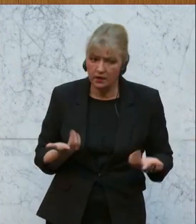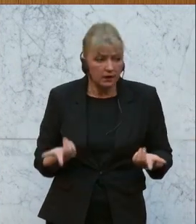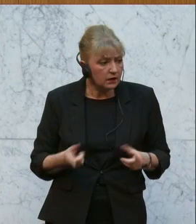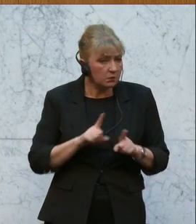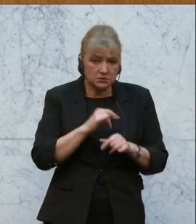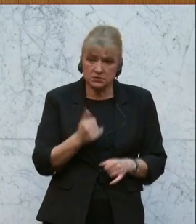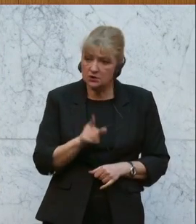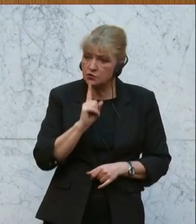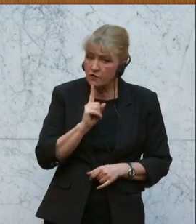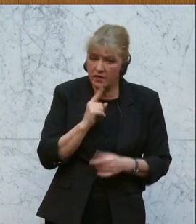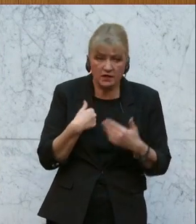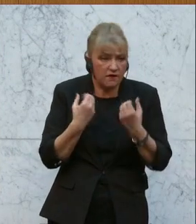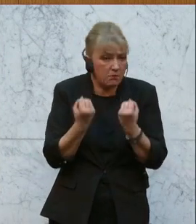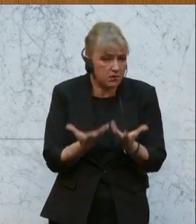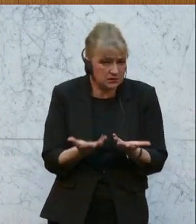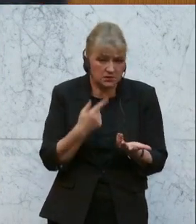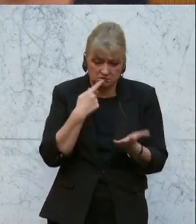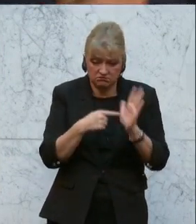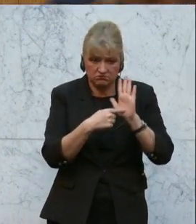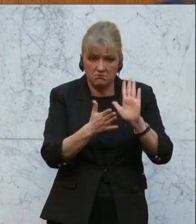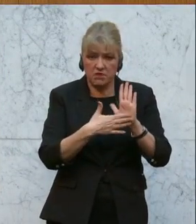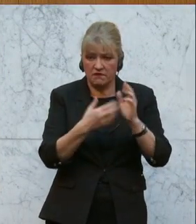wenig geschehen. Das zeigen uns die Zahlen.